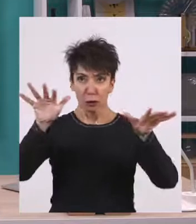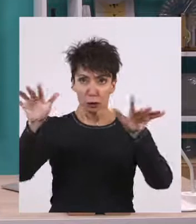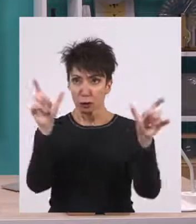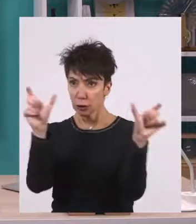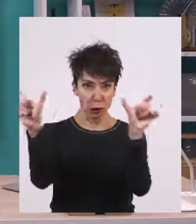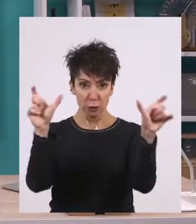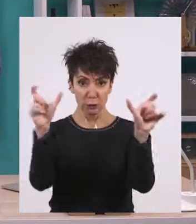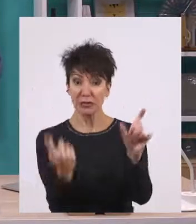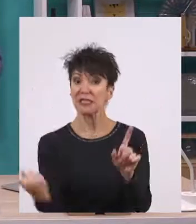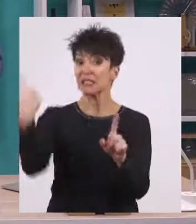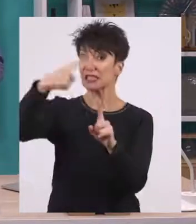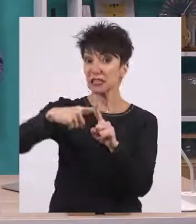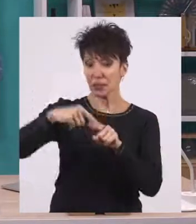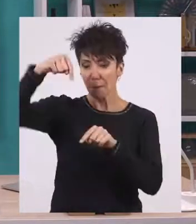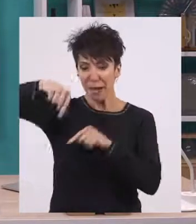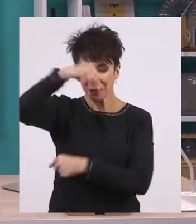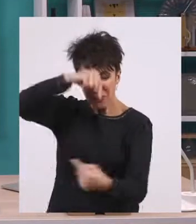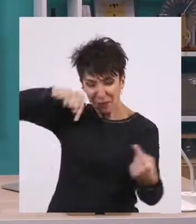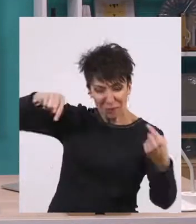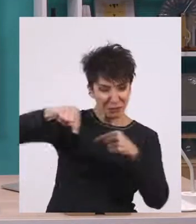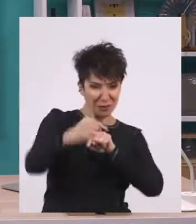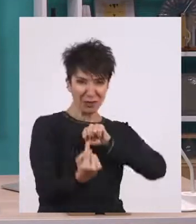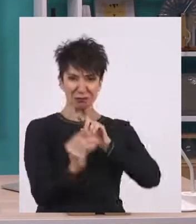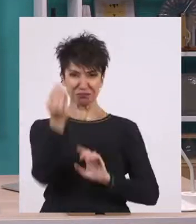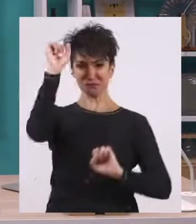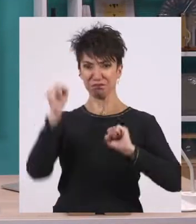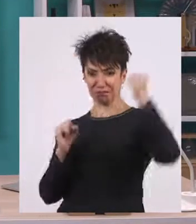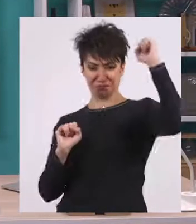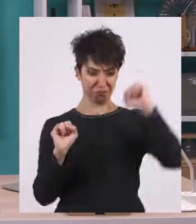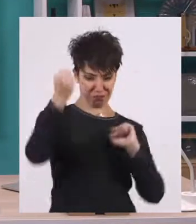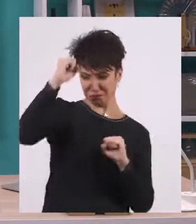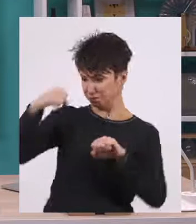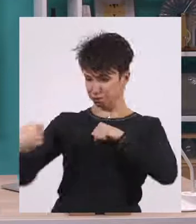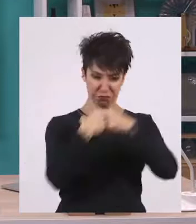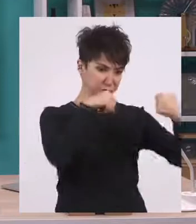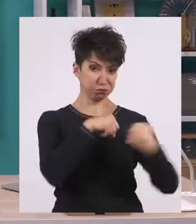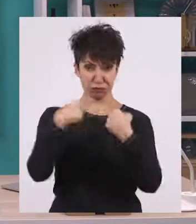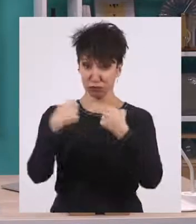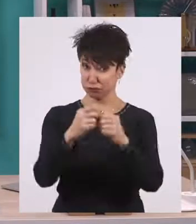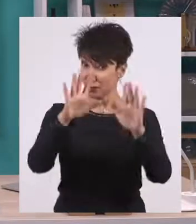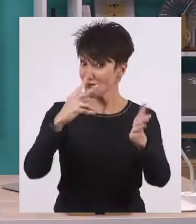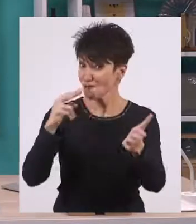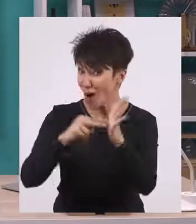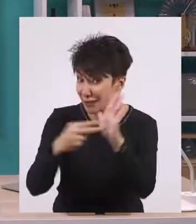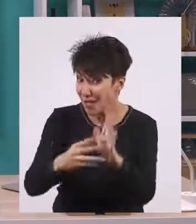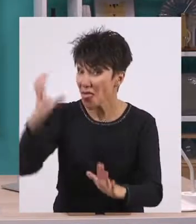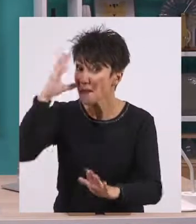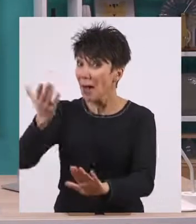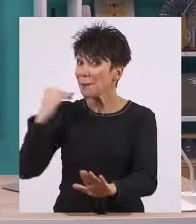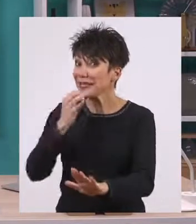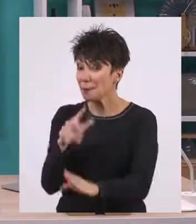εσωτερικές εξεγέρσεις. Δεν πρέπει να ξεχνάμε ότι οι ήλωτες ήταν πάντα